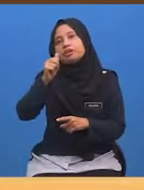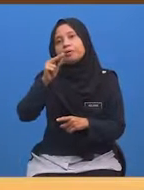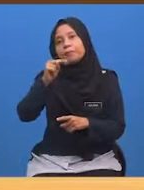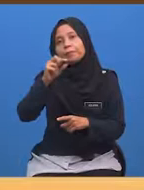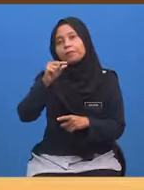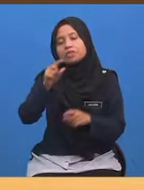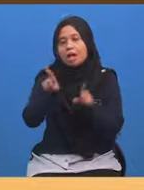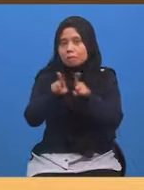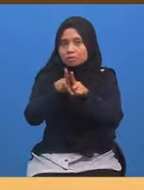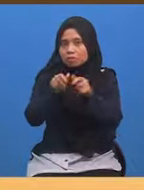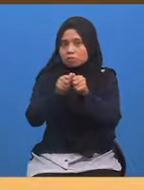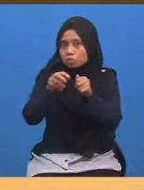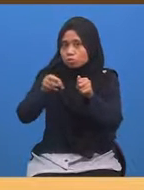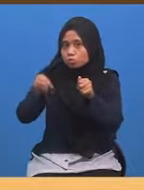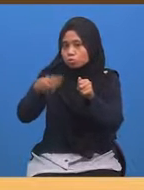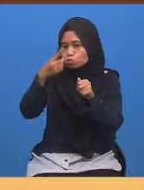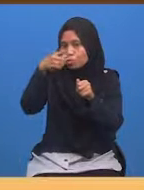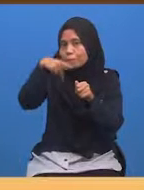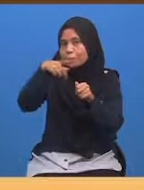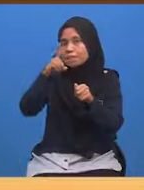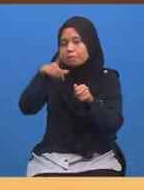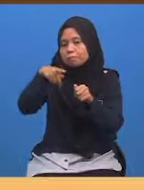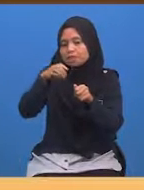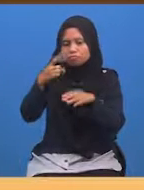Sesi Pembelajaran